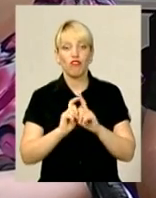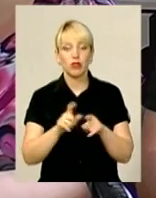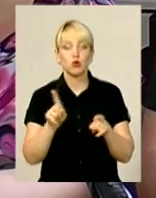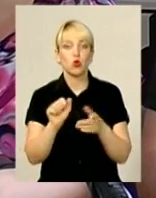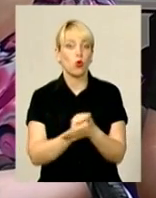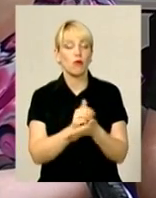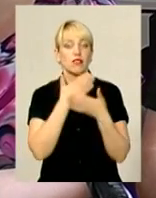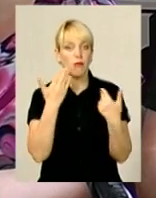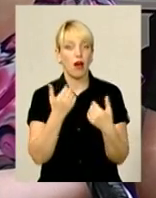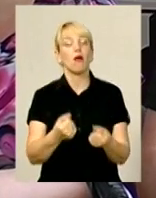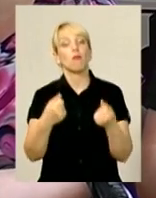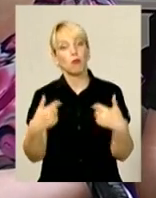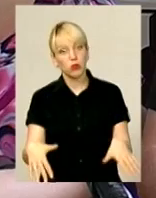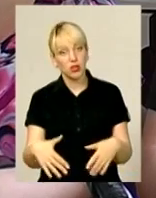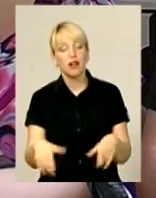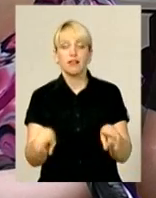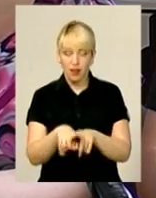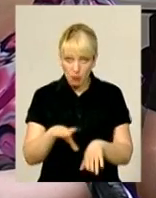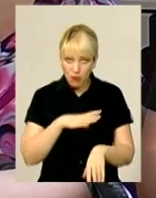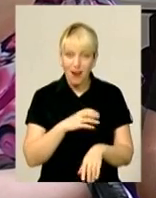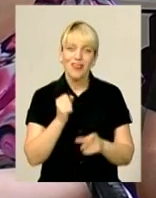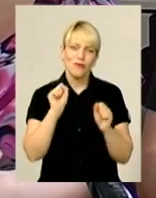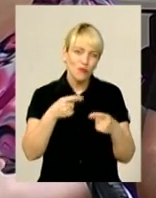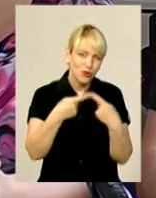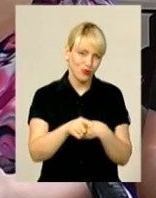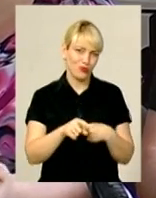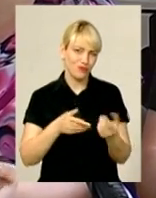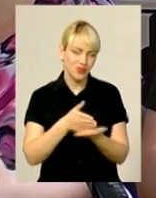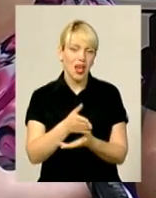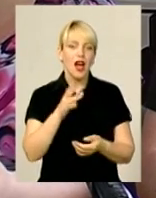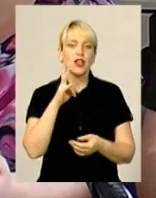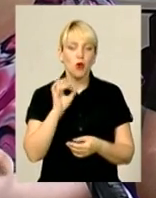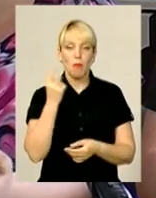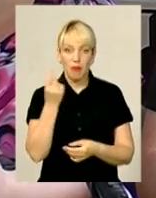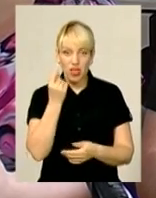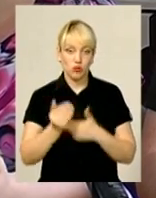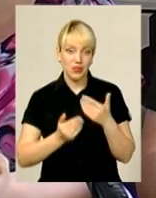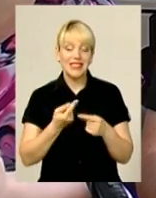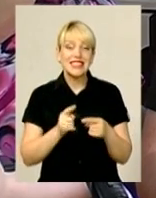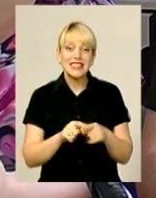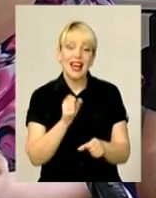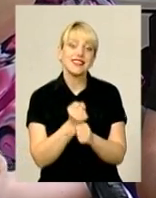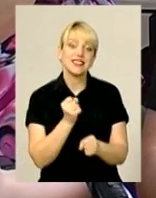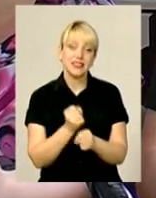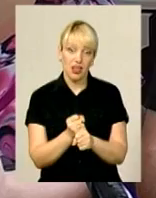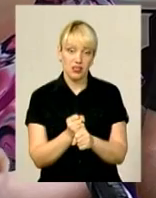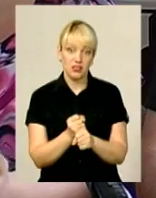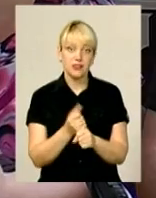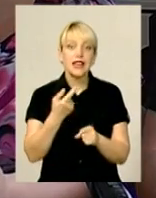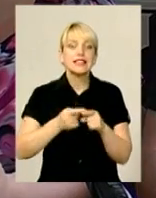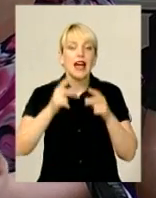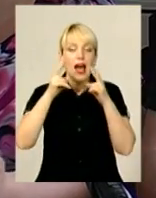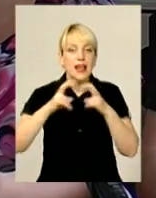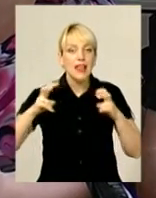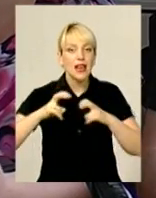потерялі. І таке буває. Тоді вже інші механізми можна включати. Але на першому етапі – це діяльність фактично аналітика. Це